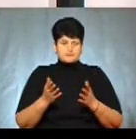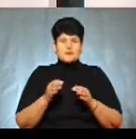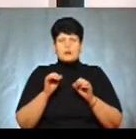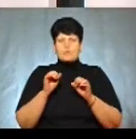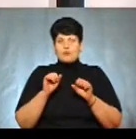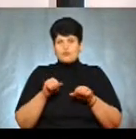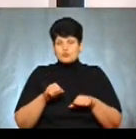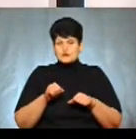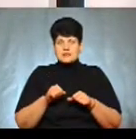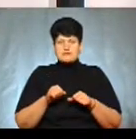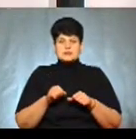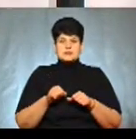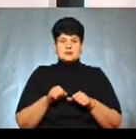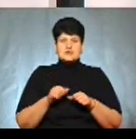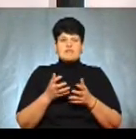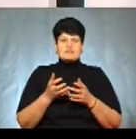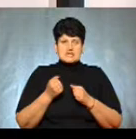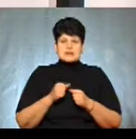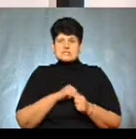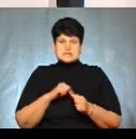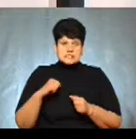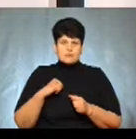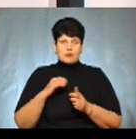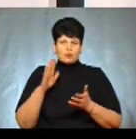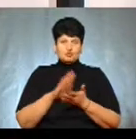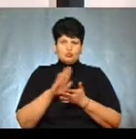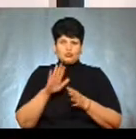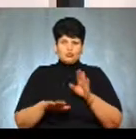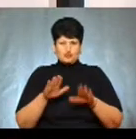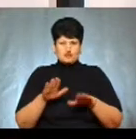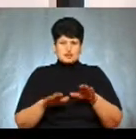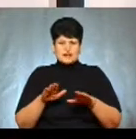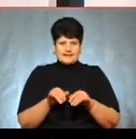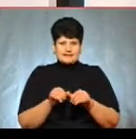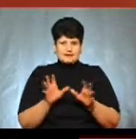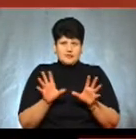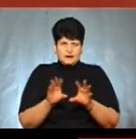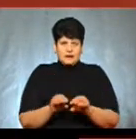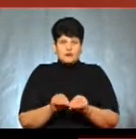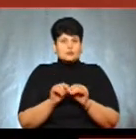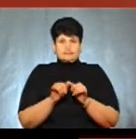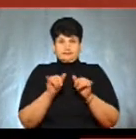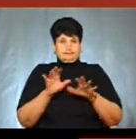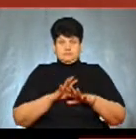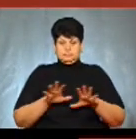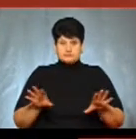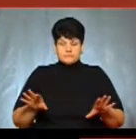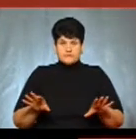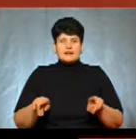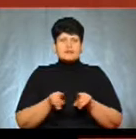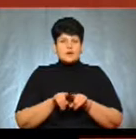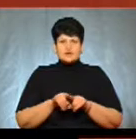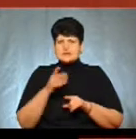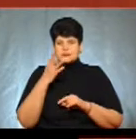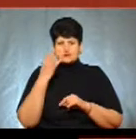своїх фізичної можливості взятися і самому тушити, щоб воно не розповсюджувалося. Також не